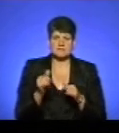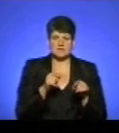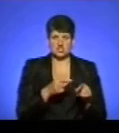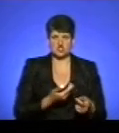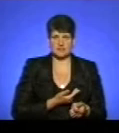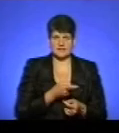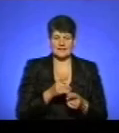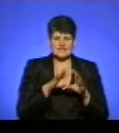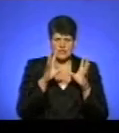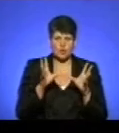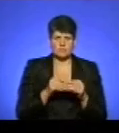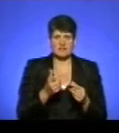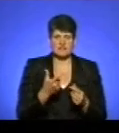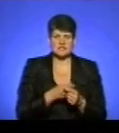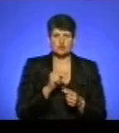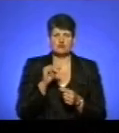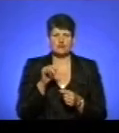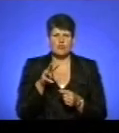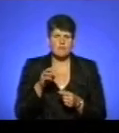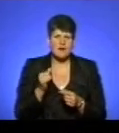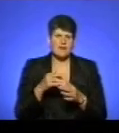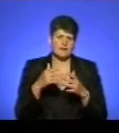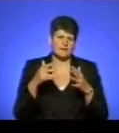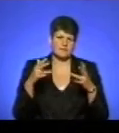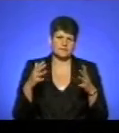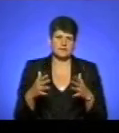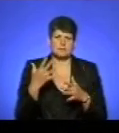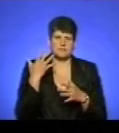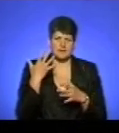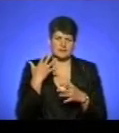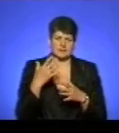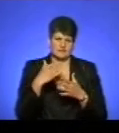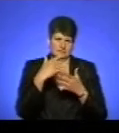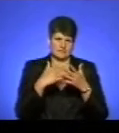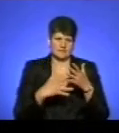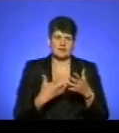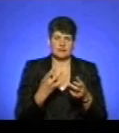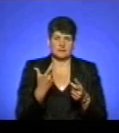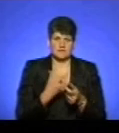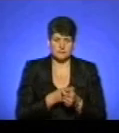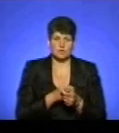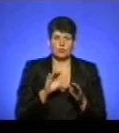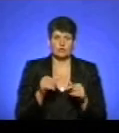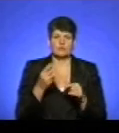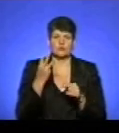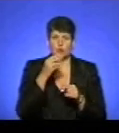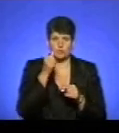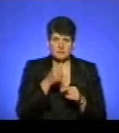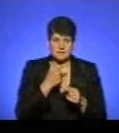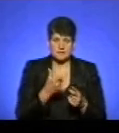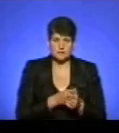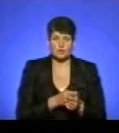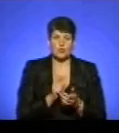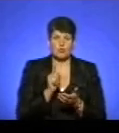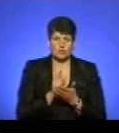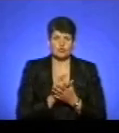життя. Це комплексна вакцина. Чума, ентерит, гепатит, п'ятивалентна вакцина треба провакцинувати. Тоді в трохмісячному віці